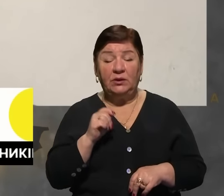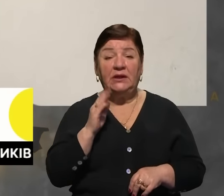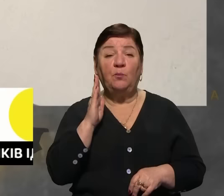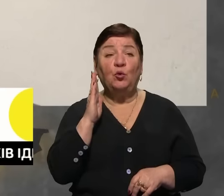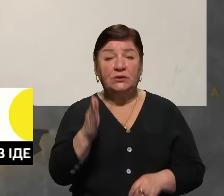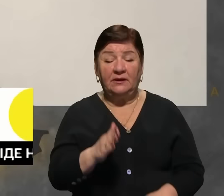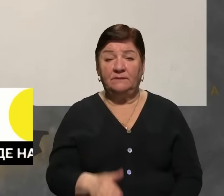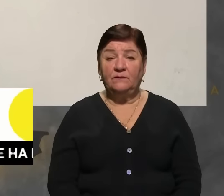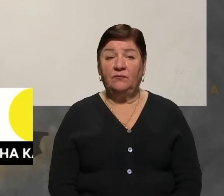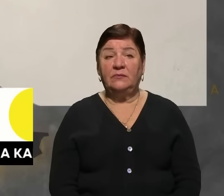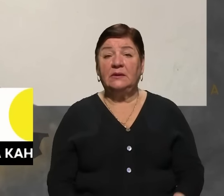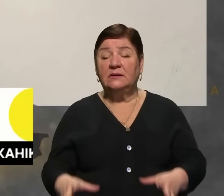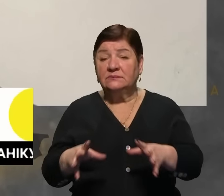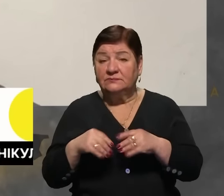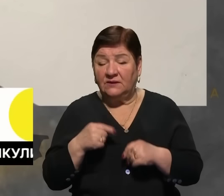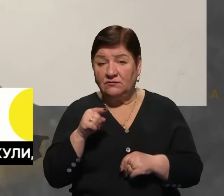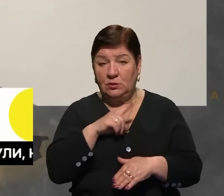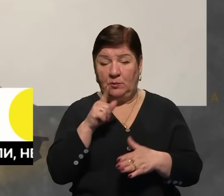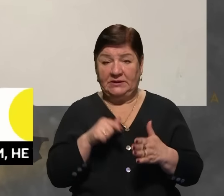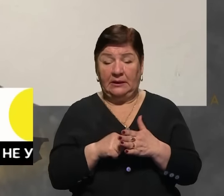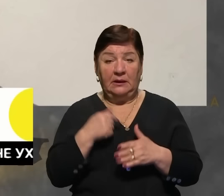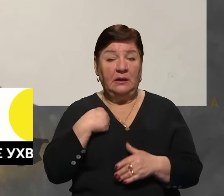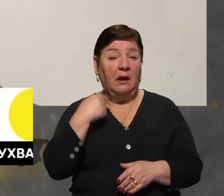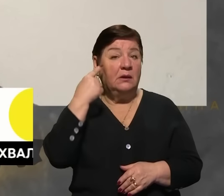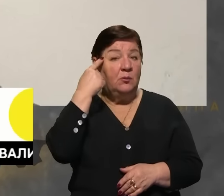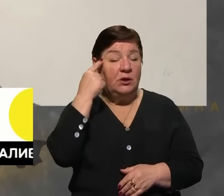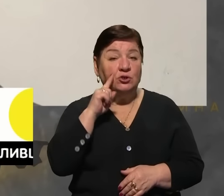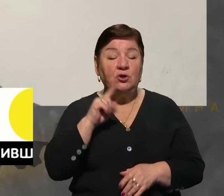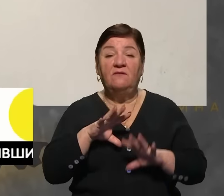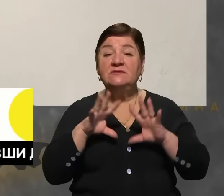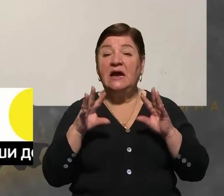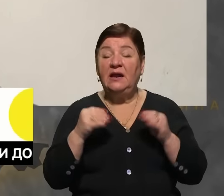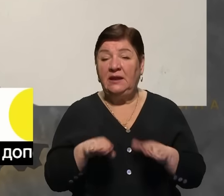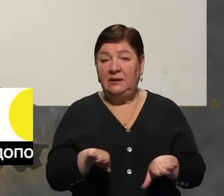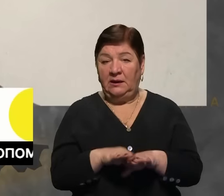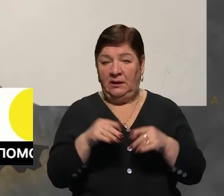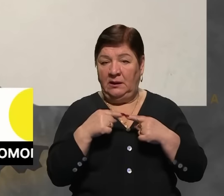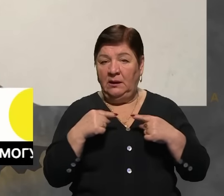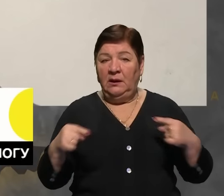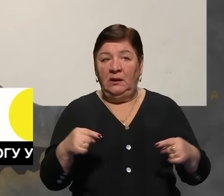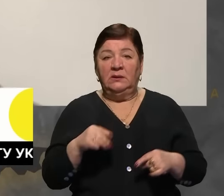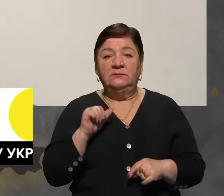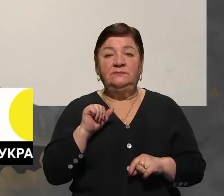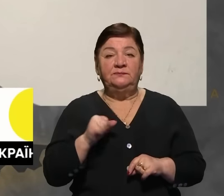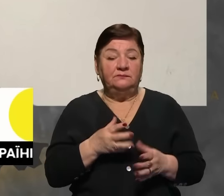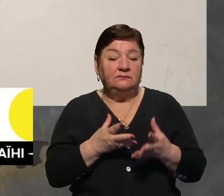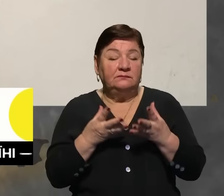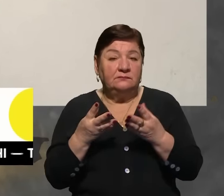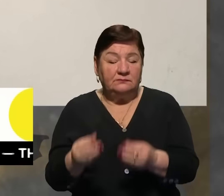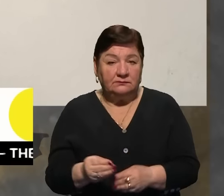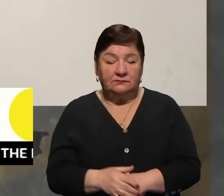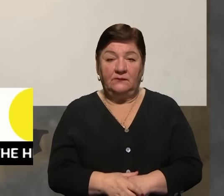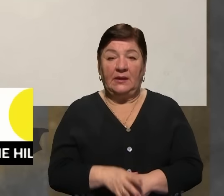так, бути єдно на цьому питанні. Я сподіваюся, взагалі такі речі, вони якось будуть на людей впливати, тому що,